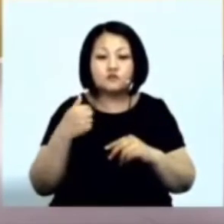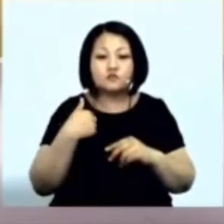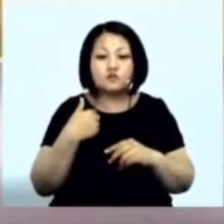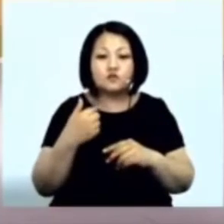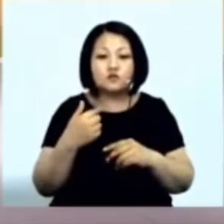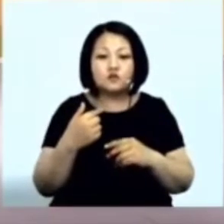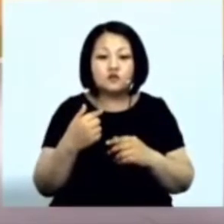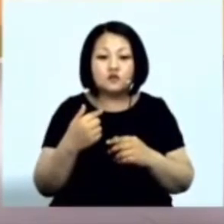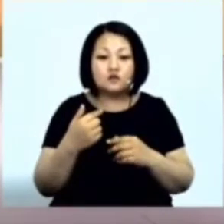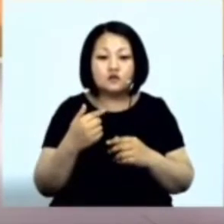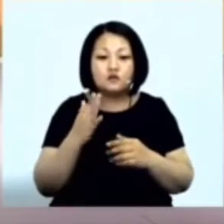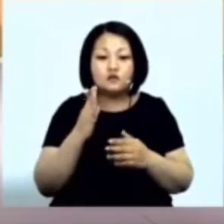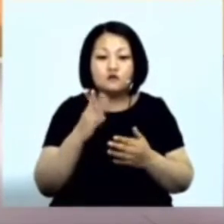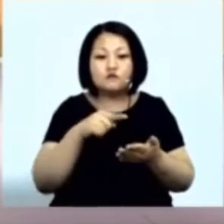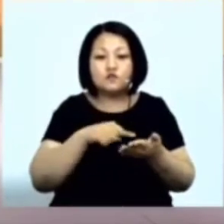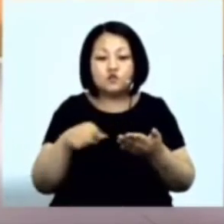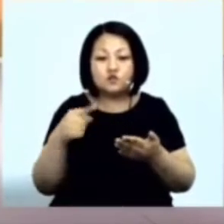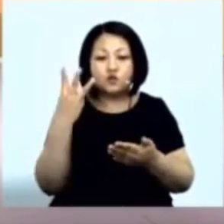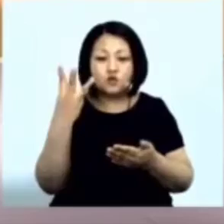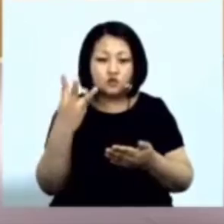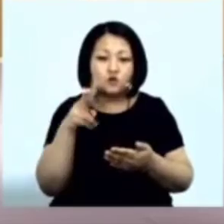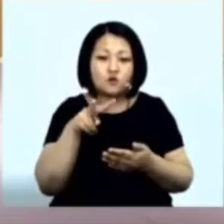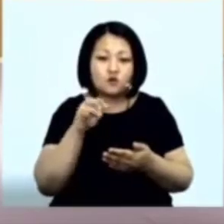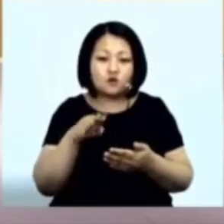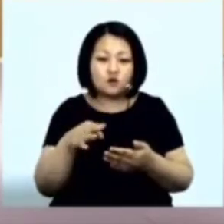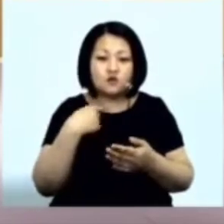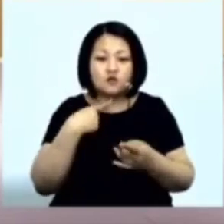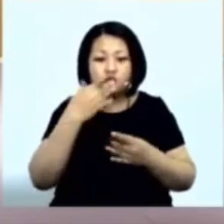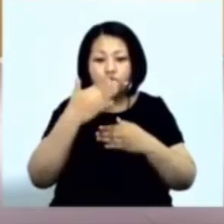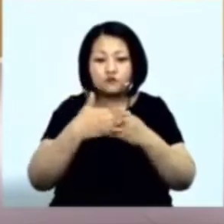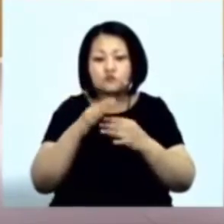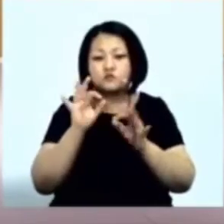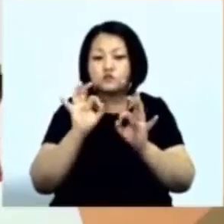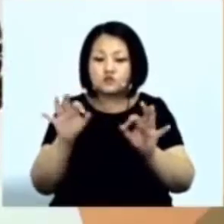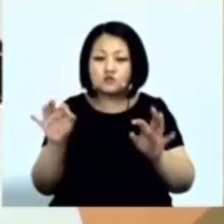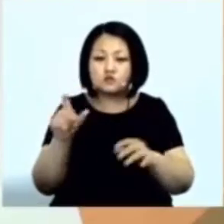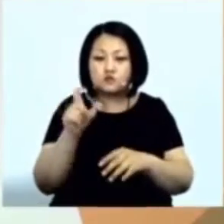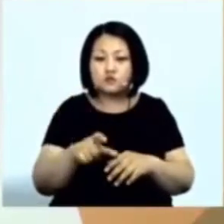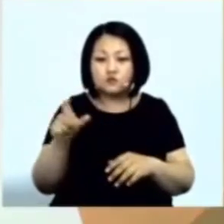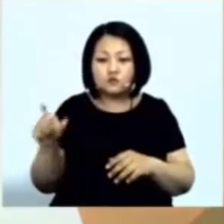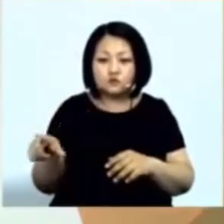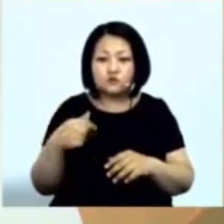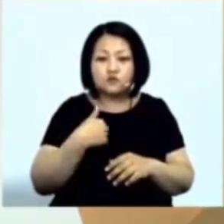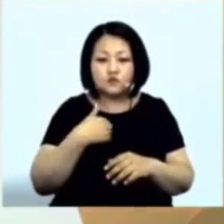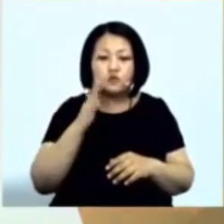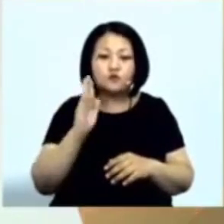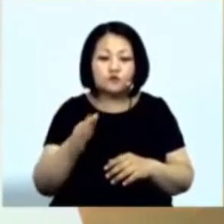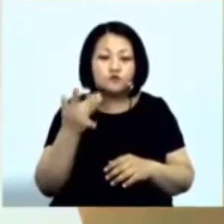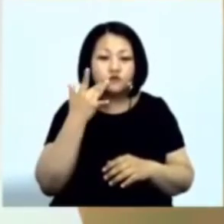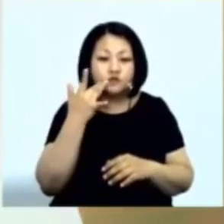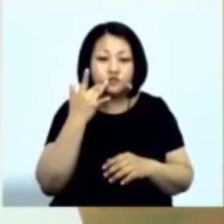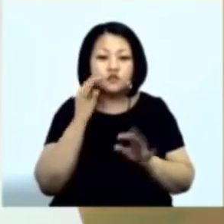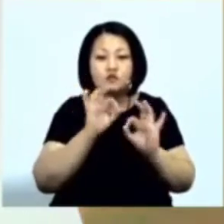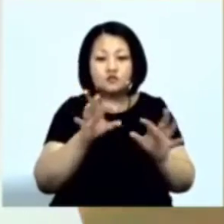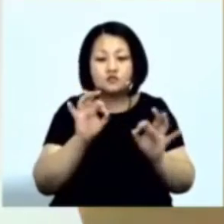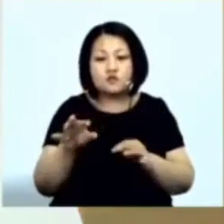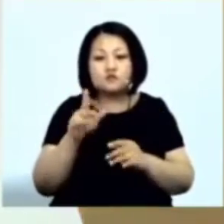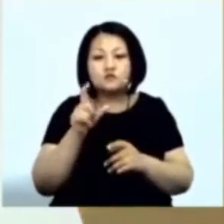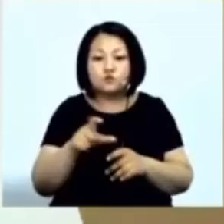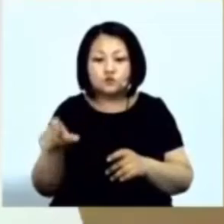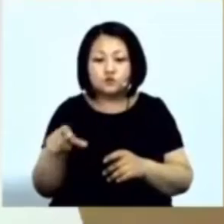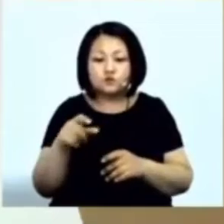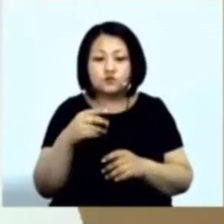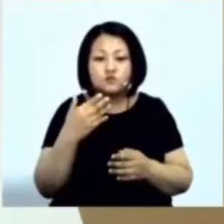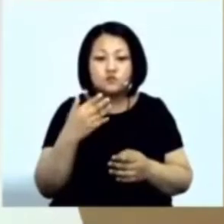В течение 3 лет К людям Даже сегодня Я прикасалась К людям И я буду прикасаться К людям Даже если они будут